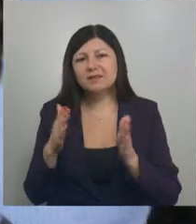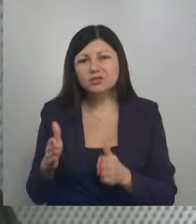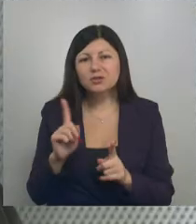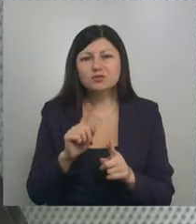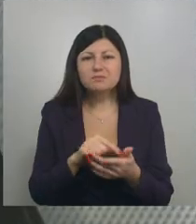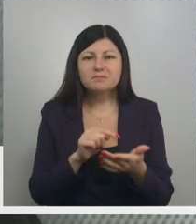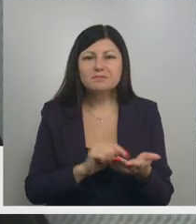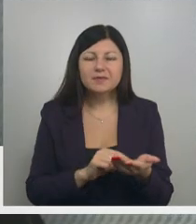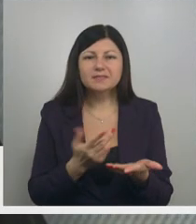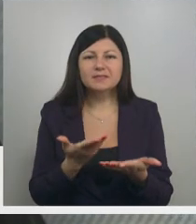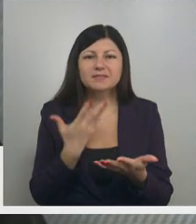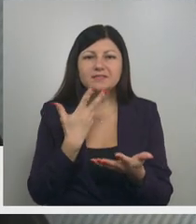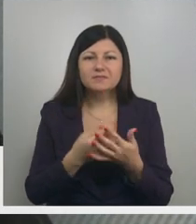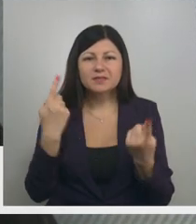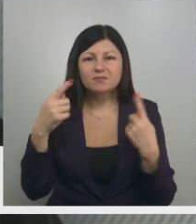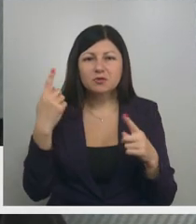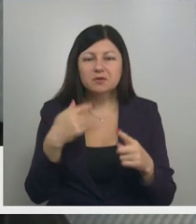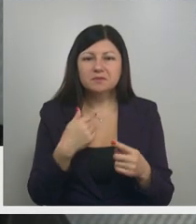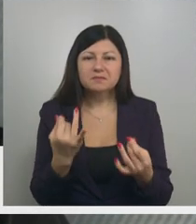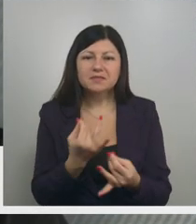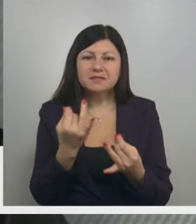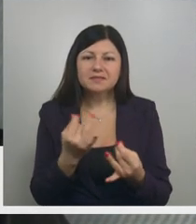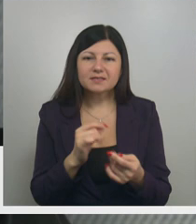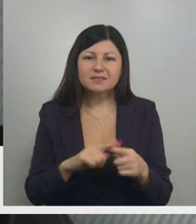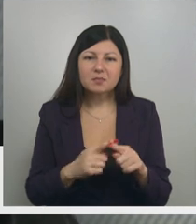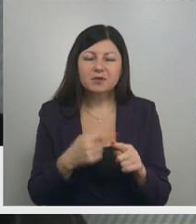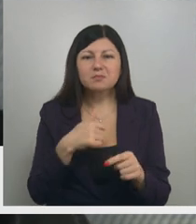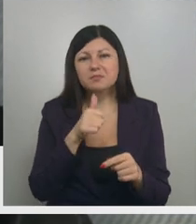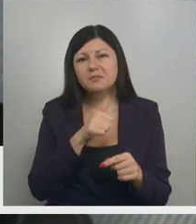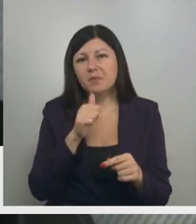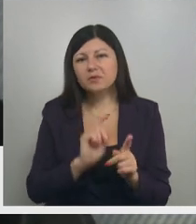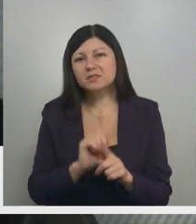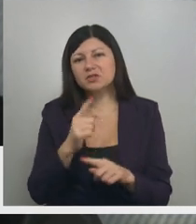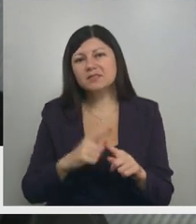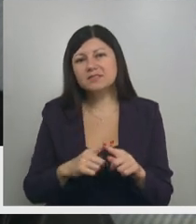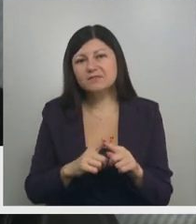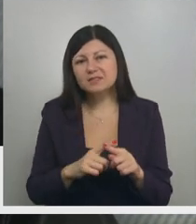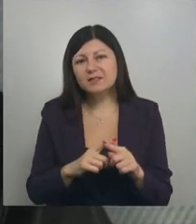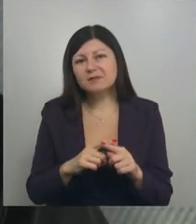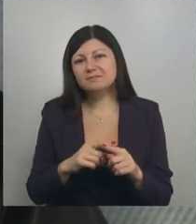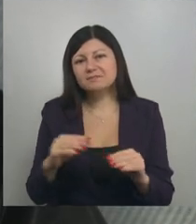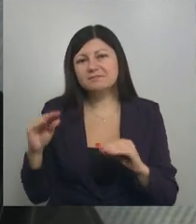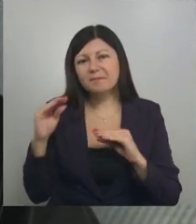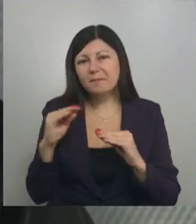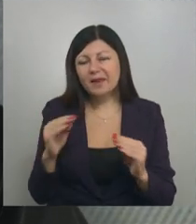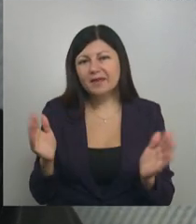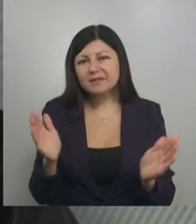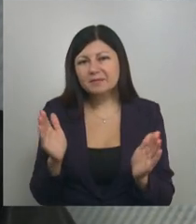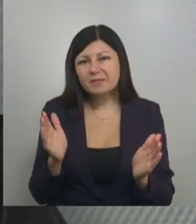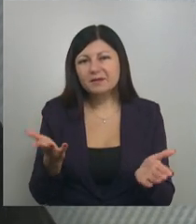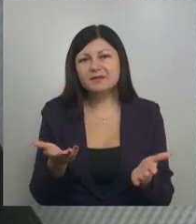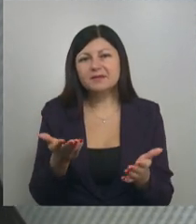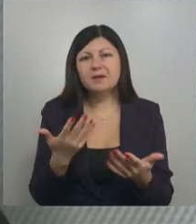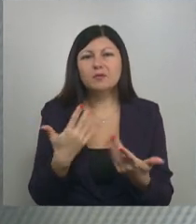творчеством. Попалась интересная пряжа, решила попробовать. Сначала связала маленький пледик, потом